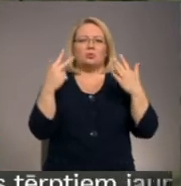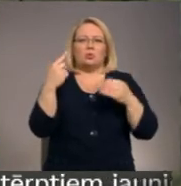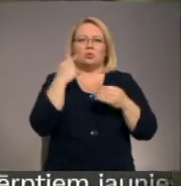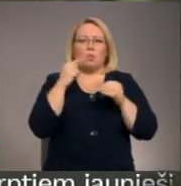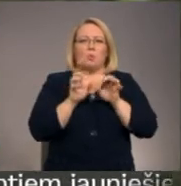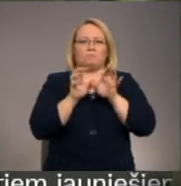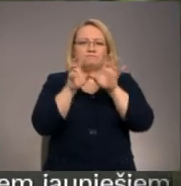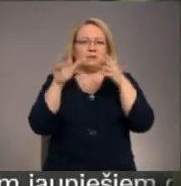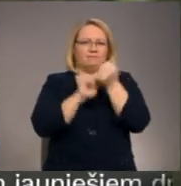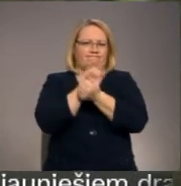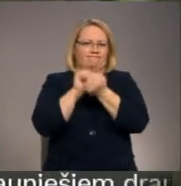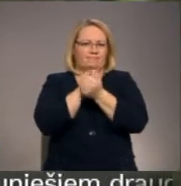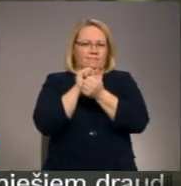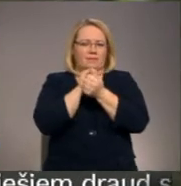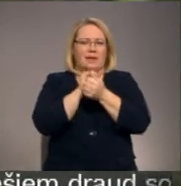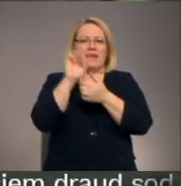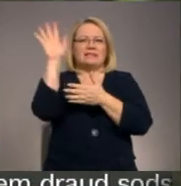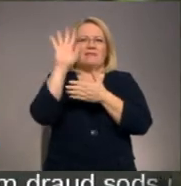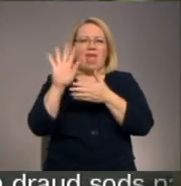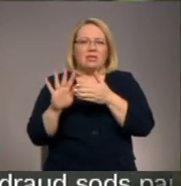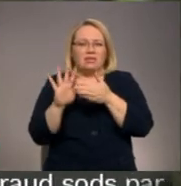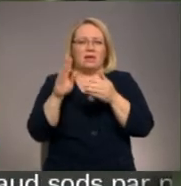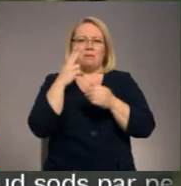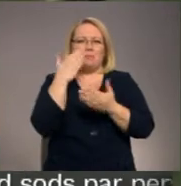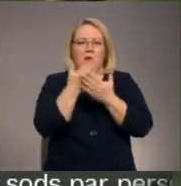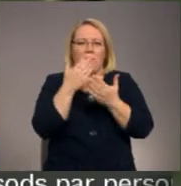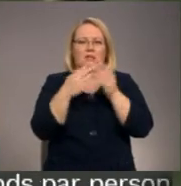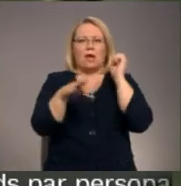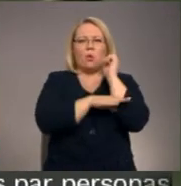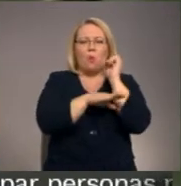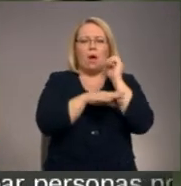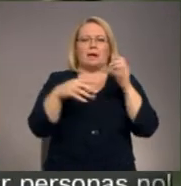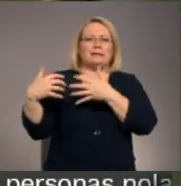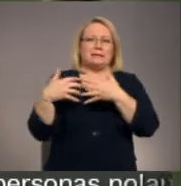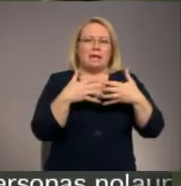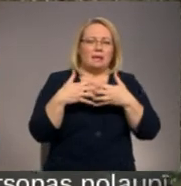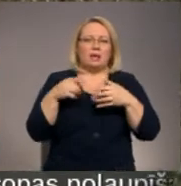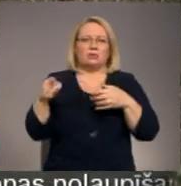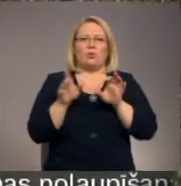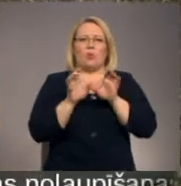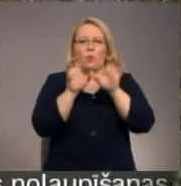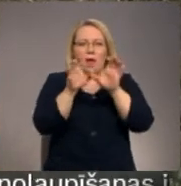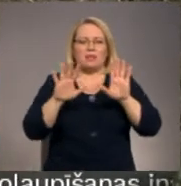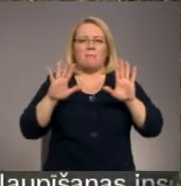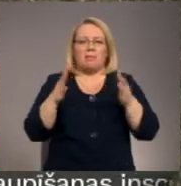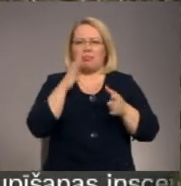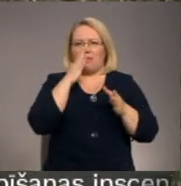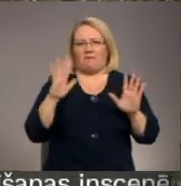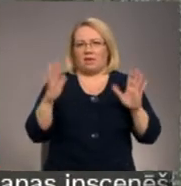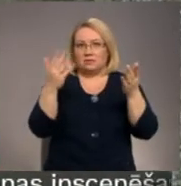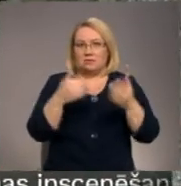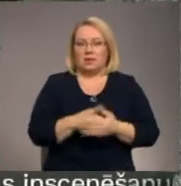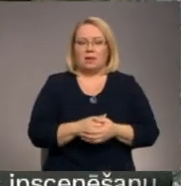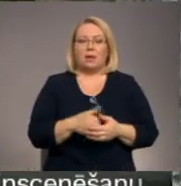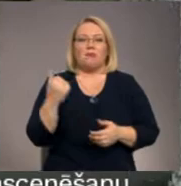nopostījis. Sveķi uz atsevišķu egļu mizas liecina, ka koki ir mēģinājuši cīnīties ar kaitēkli, tomēr nesekmīgi. Tanī